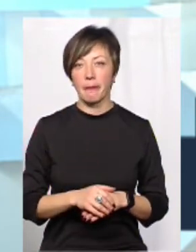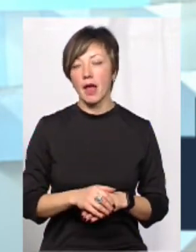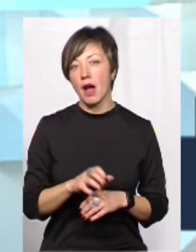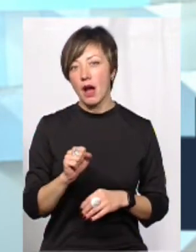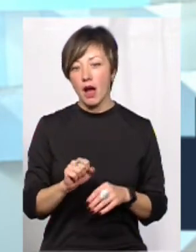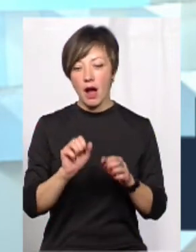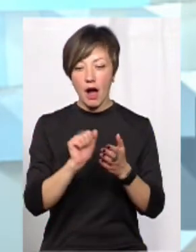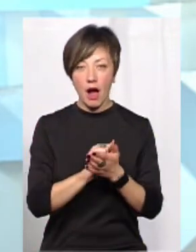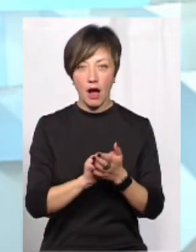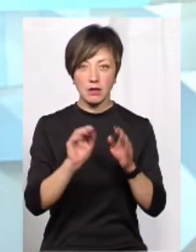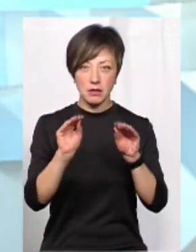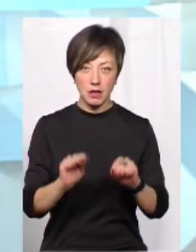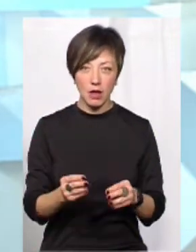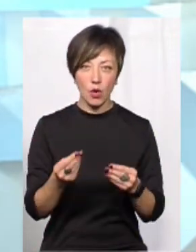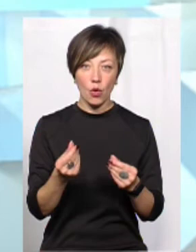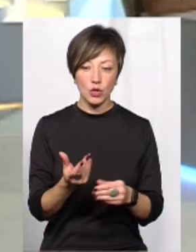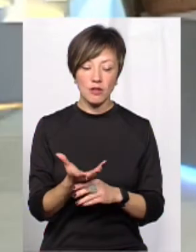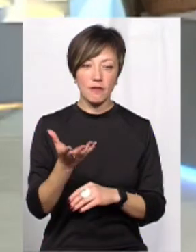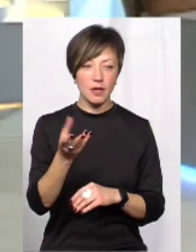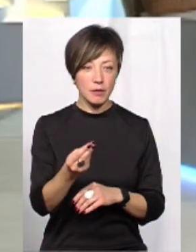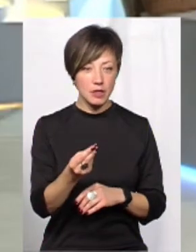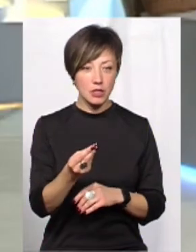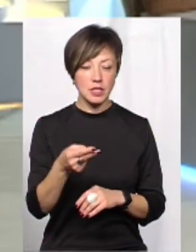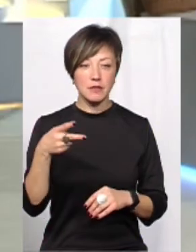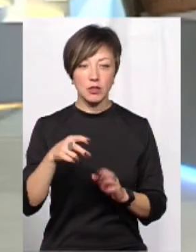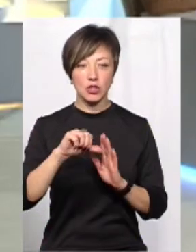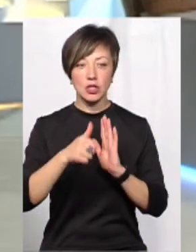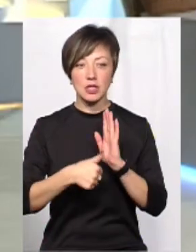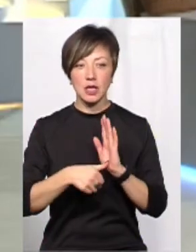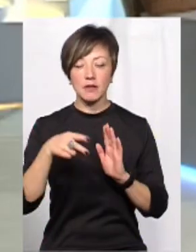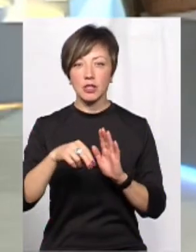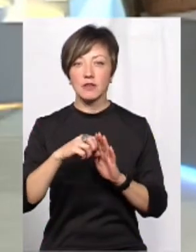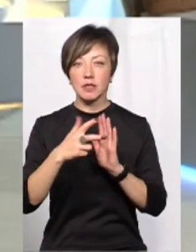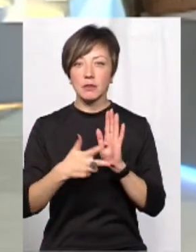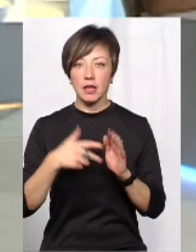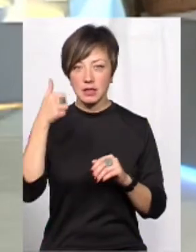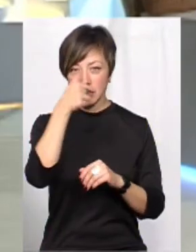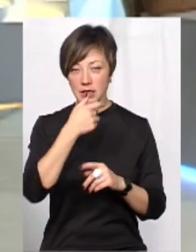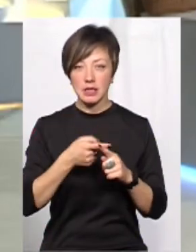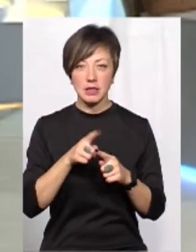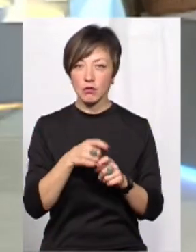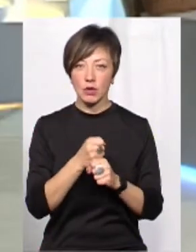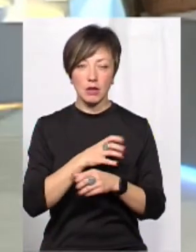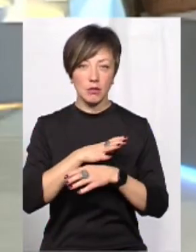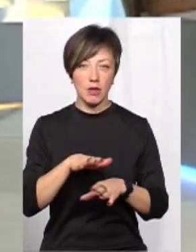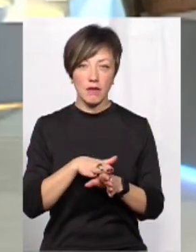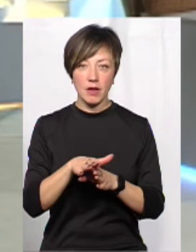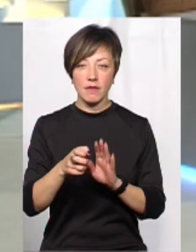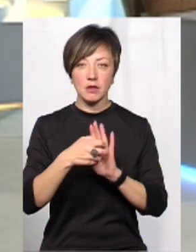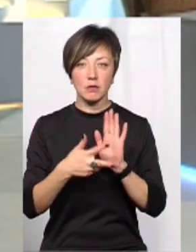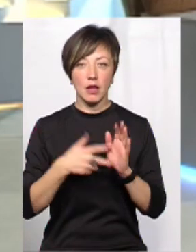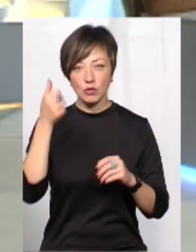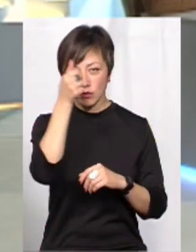Акт був складений, кошти виплачені замовнику. З 2016 по 2018 рік ця робота не була виконана. У 2018